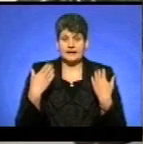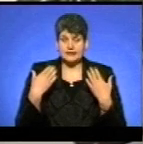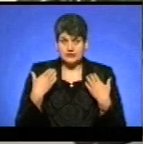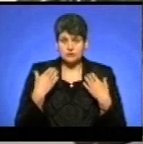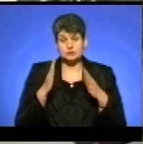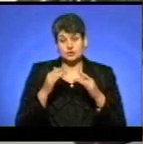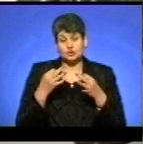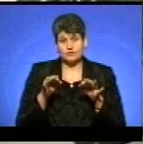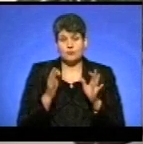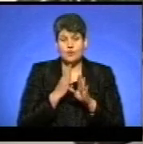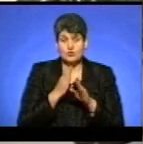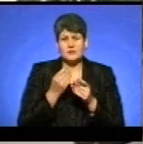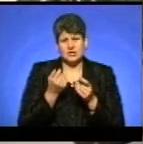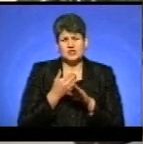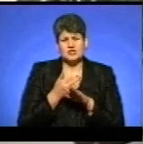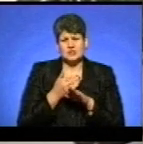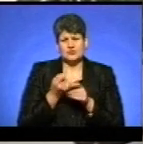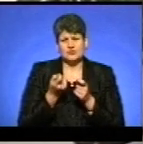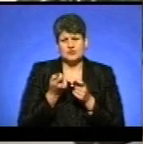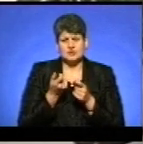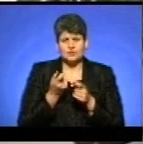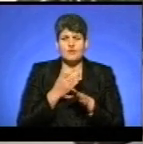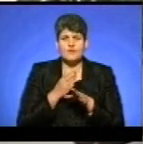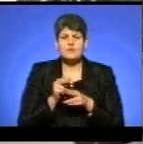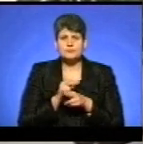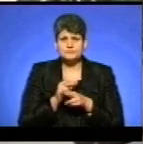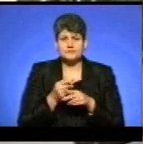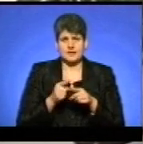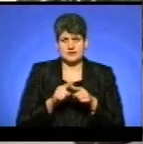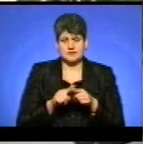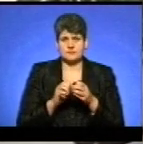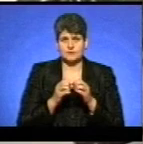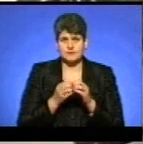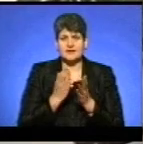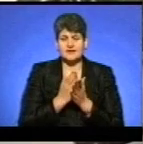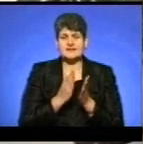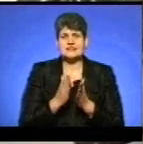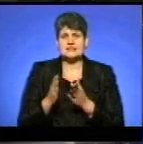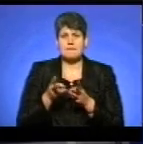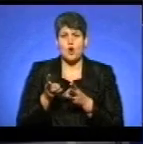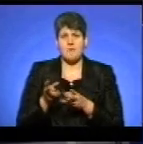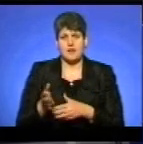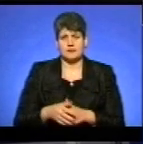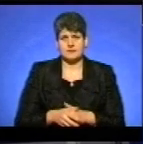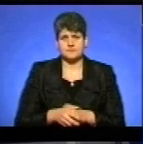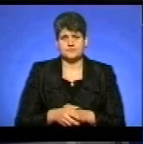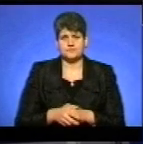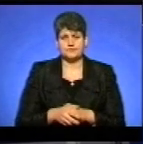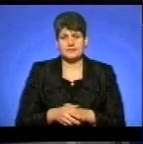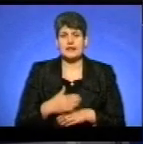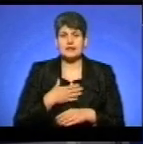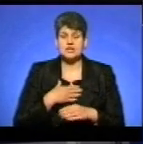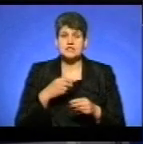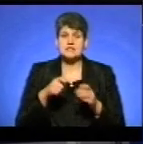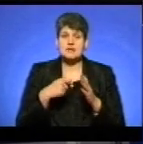погода, ми частково усунемо ті неполадки, які є у системі опалення». Наша